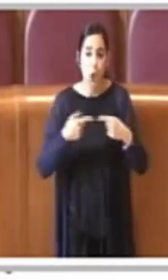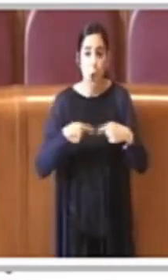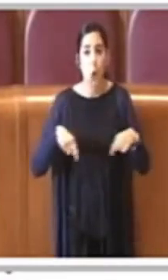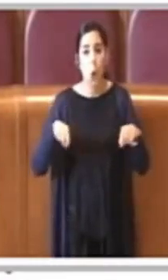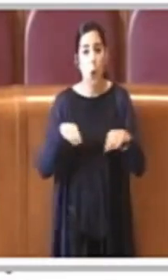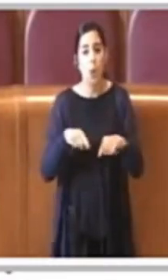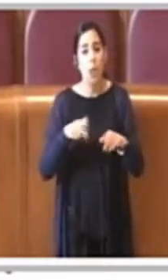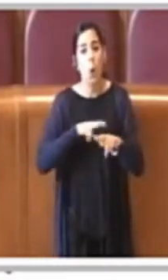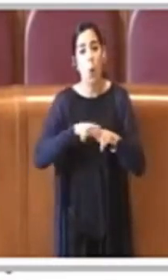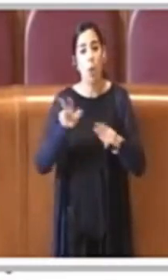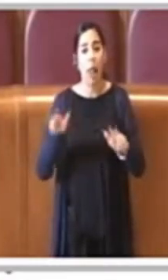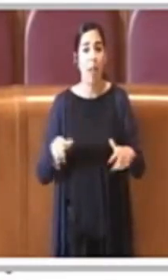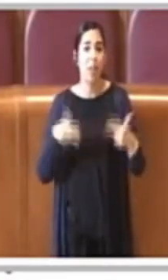Grazie Presidente.